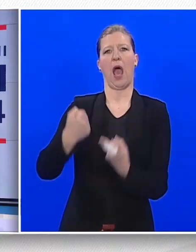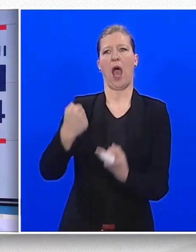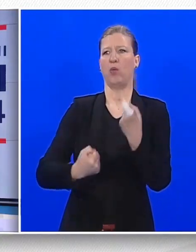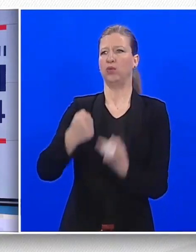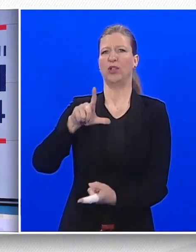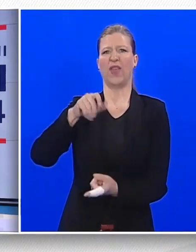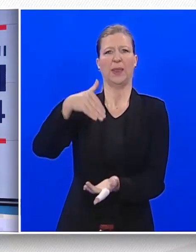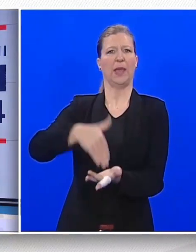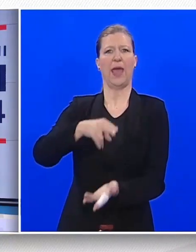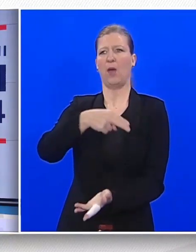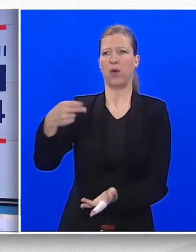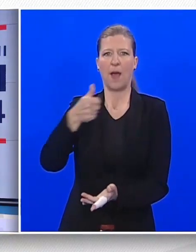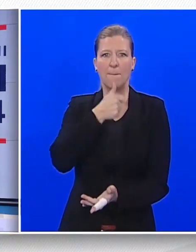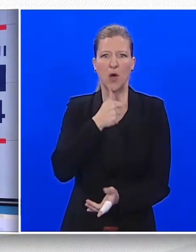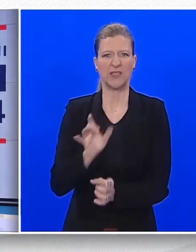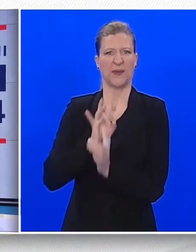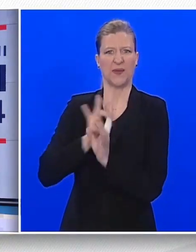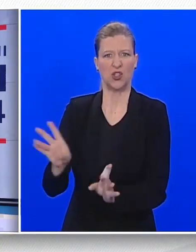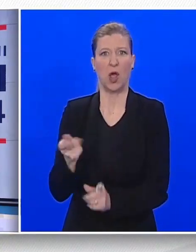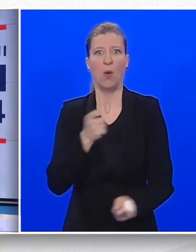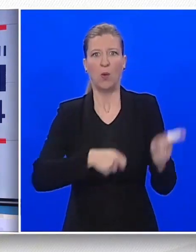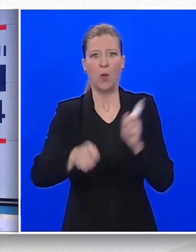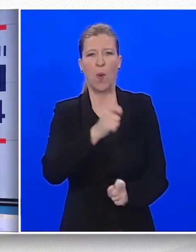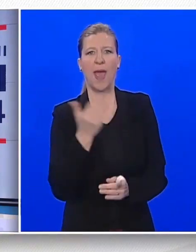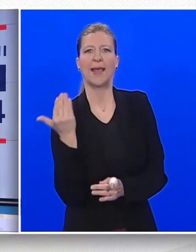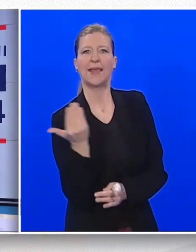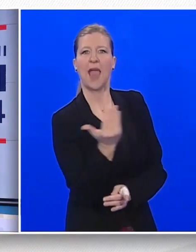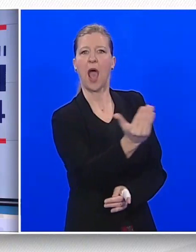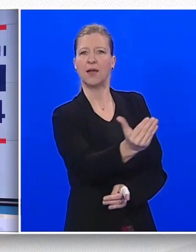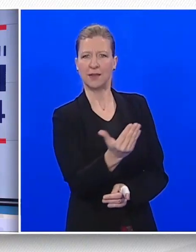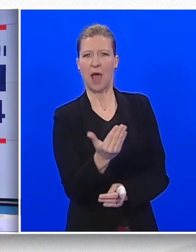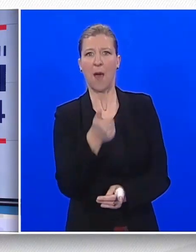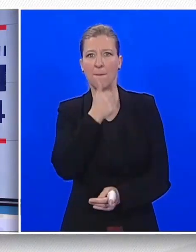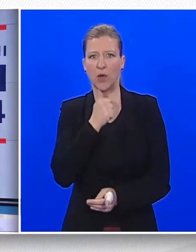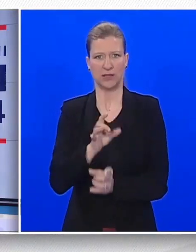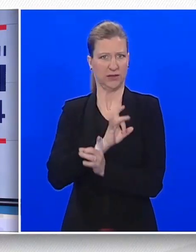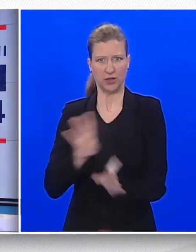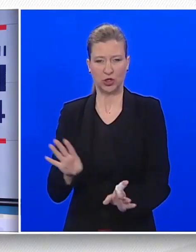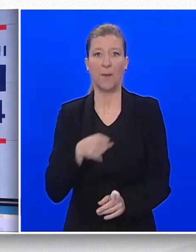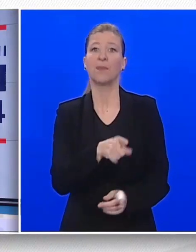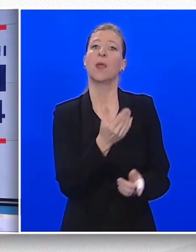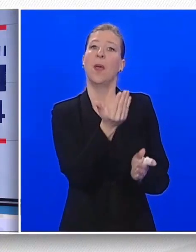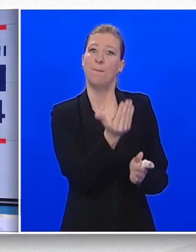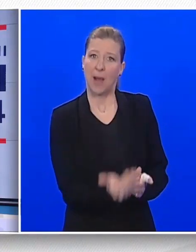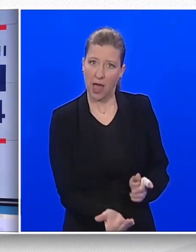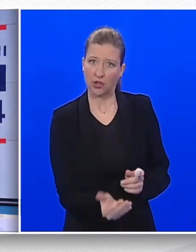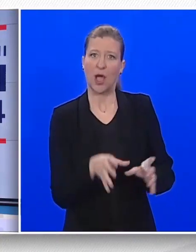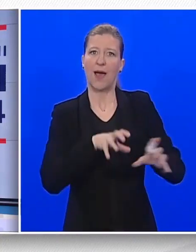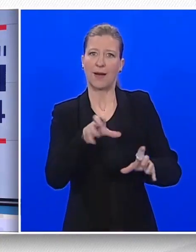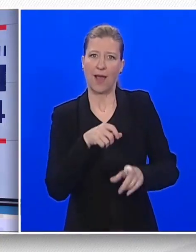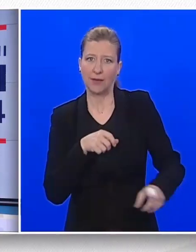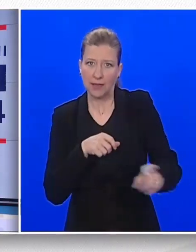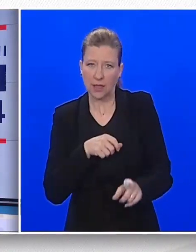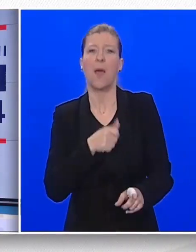jahte. Želimo osloboditi rad velike poreznog pritiska, a luksus i sve ono što ne